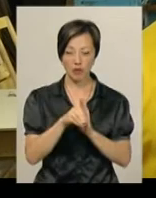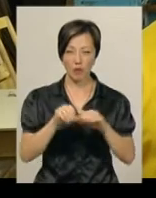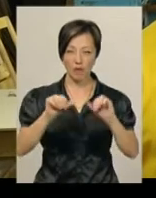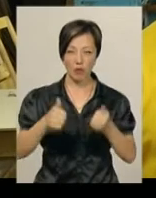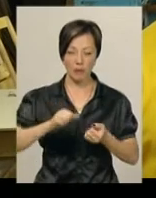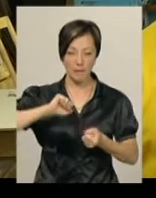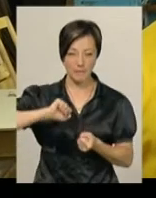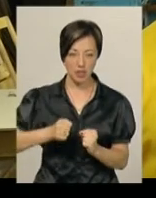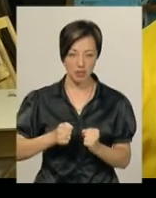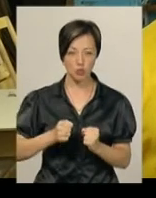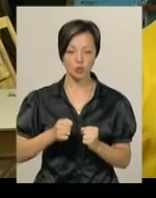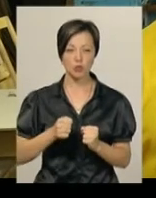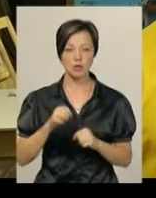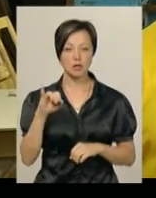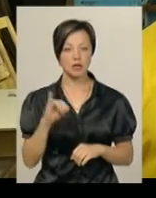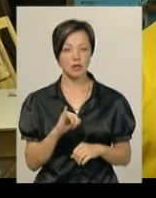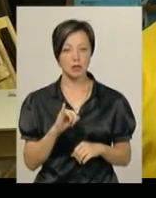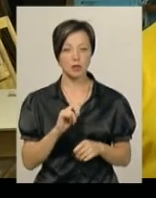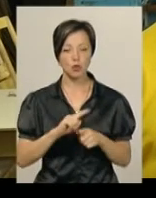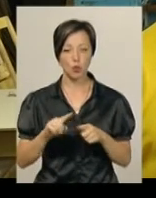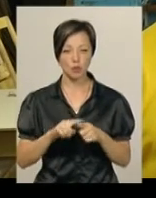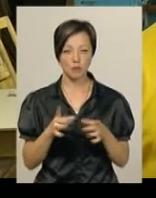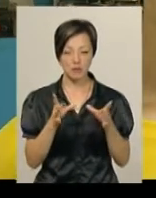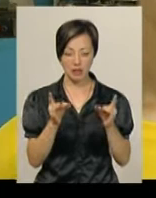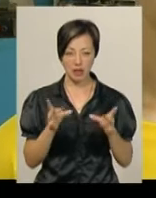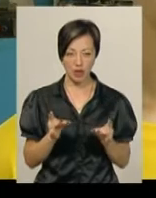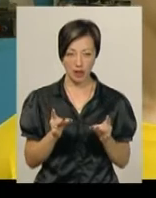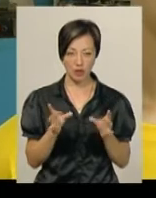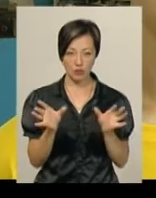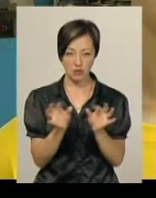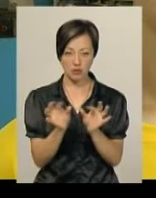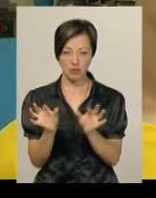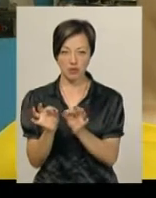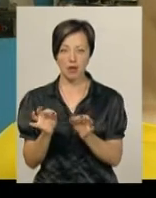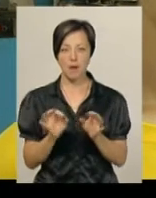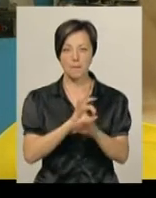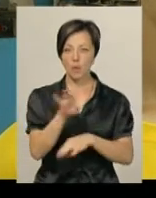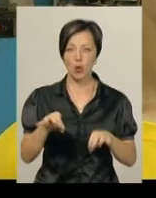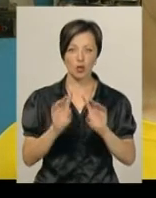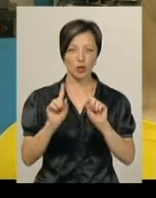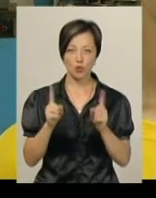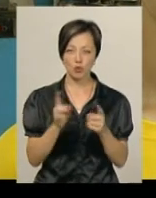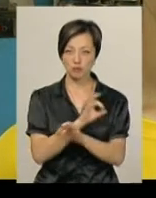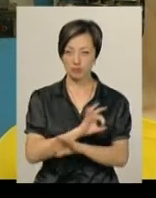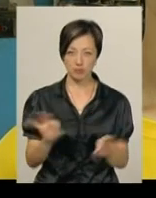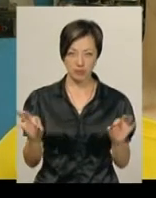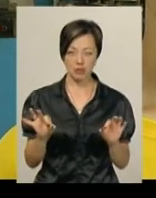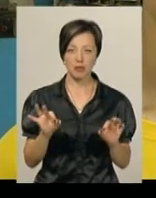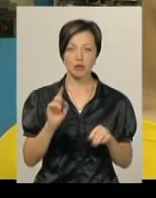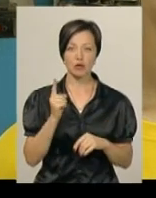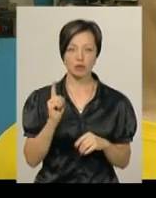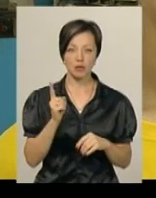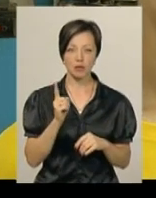пресуються і згодом склеюються. Модель дуже класна, тому часу